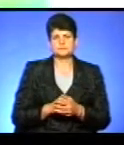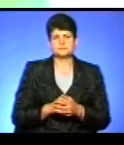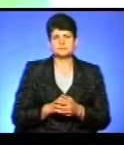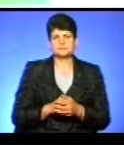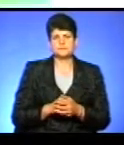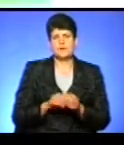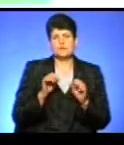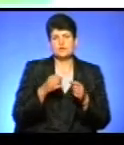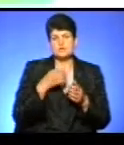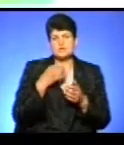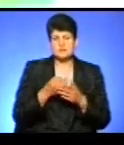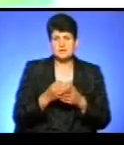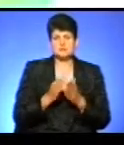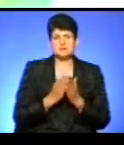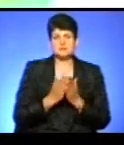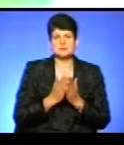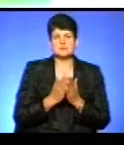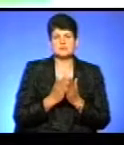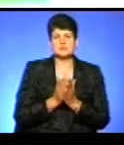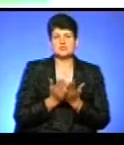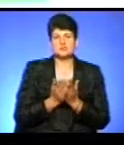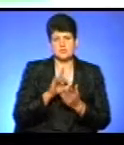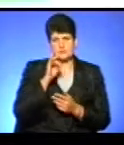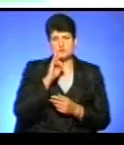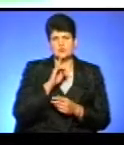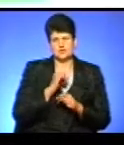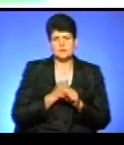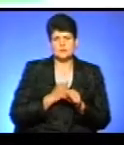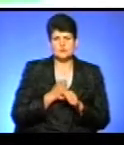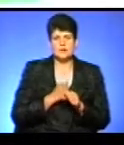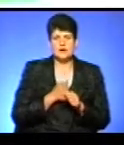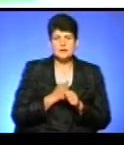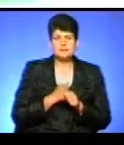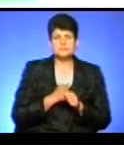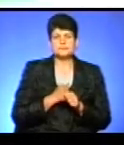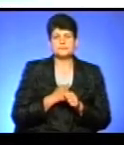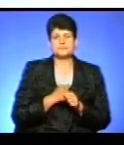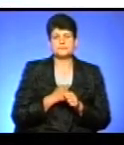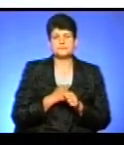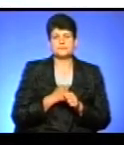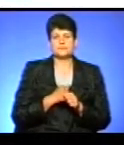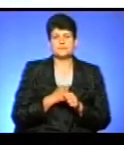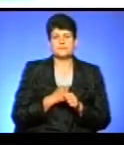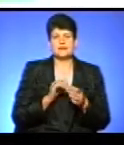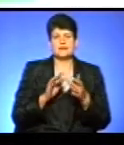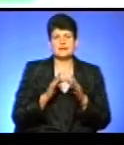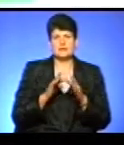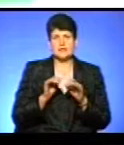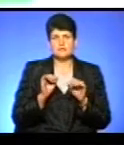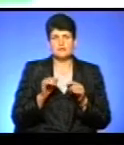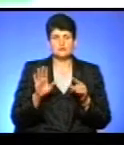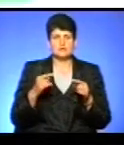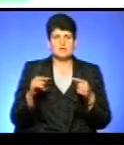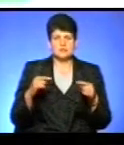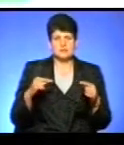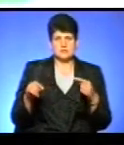Можна сказати, що з паперовими книжками все ж таки зручніше працювати, адже з інтернету можуть бути різні